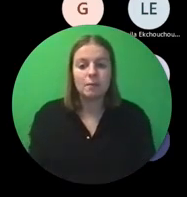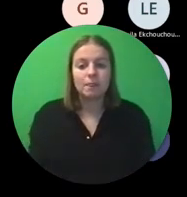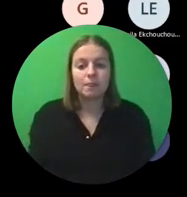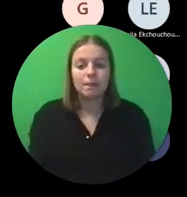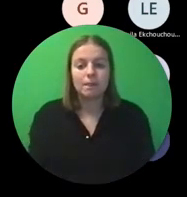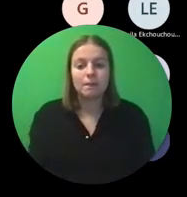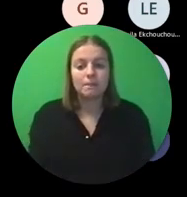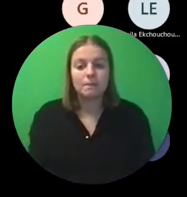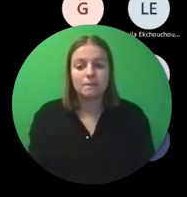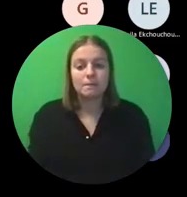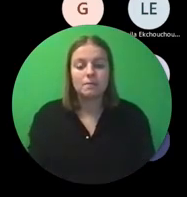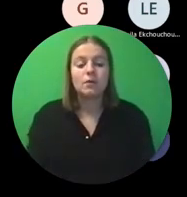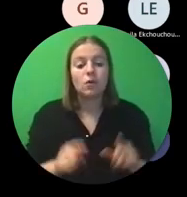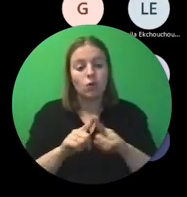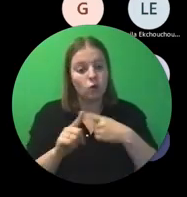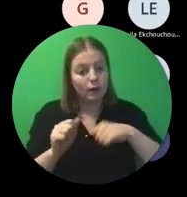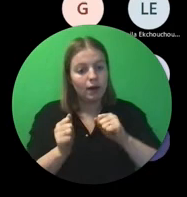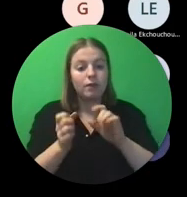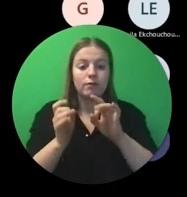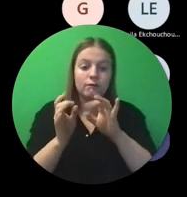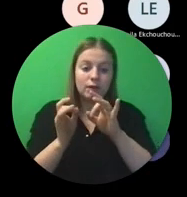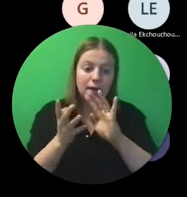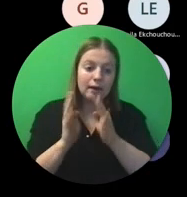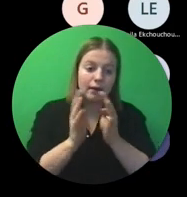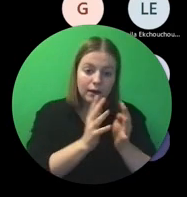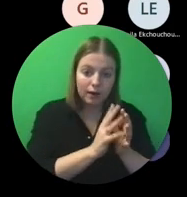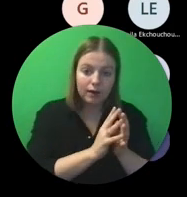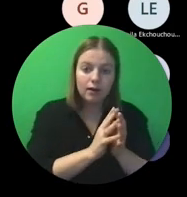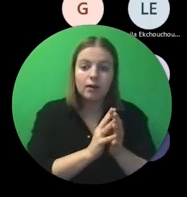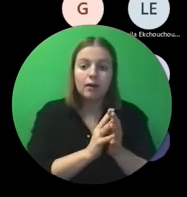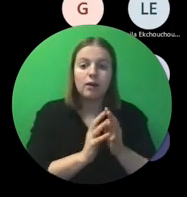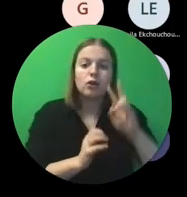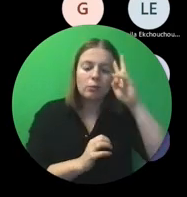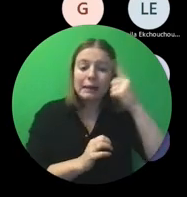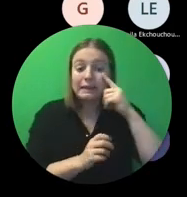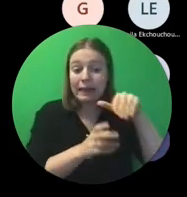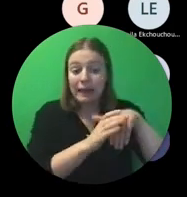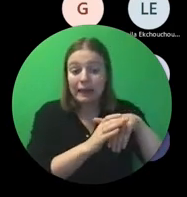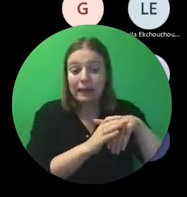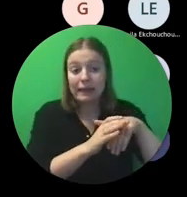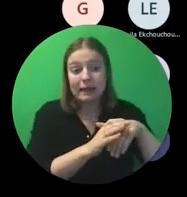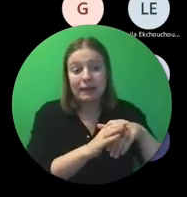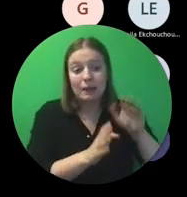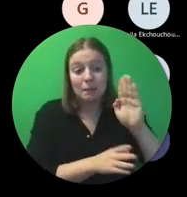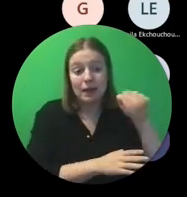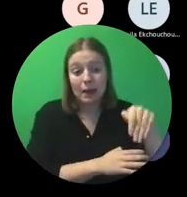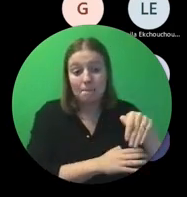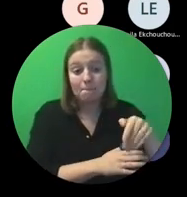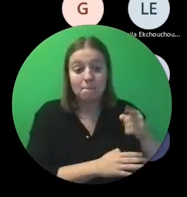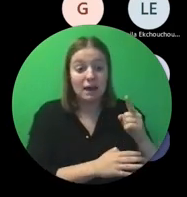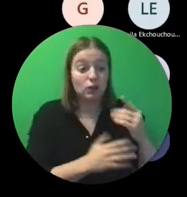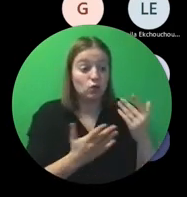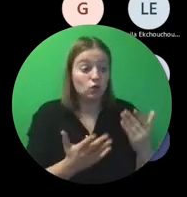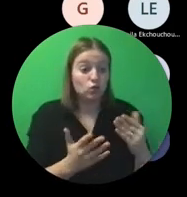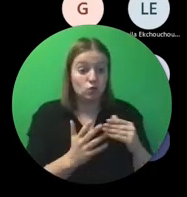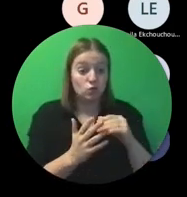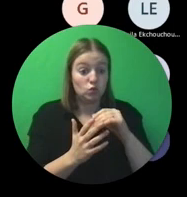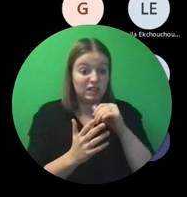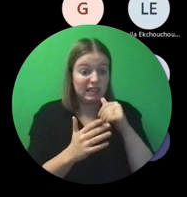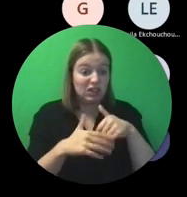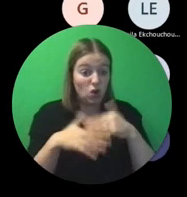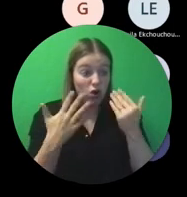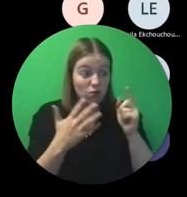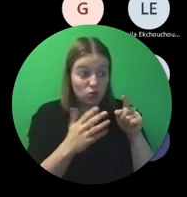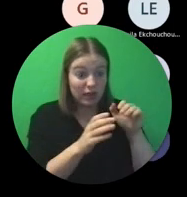Ook daar feedback. Normaal gezien in de beneficiary module. Maar we zijn niet zeker. We zijn op dit moment niet zeker dat het daarin gaat moeten